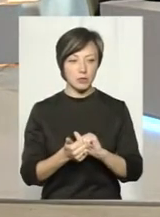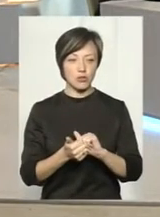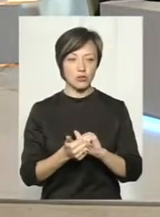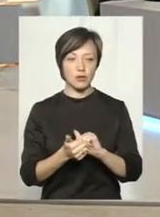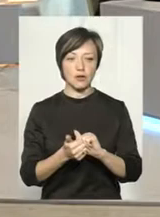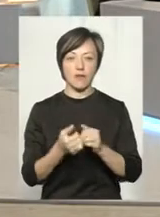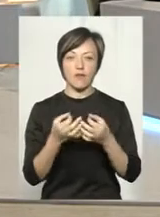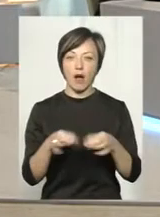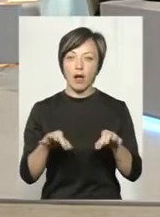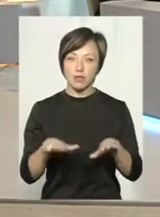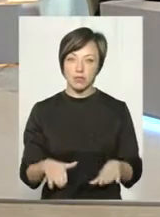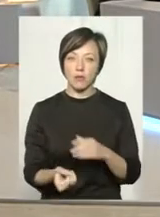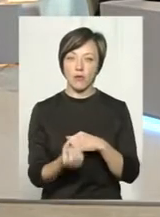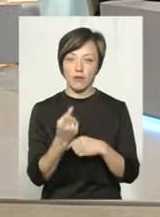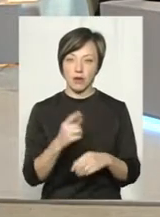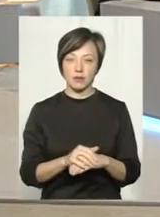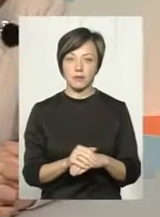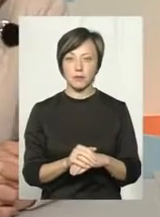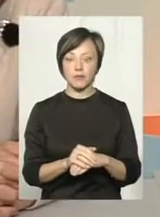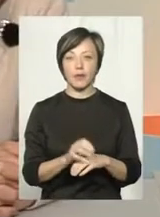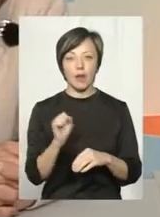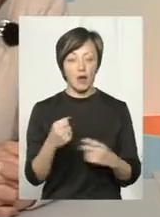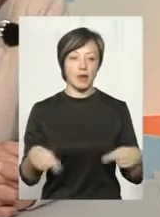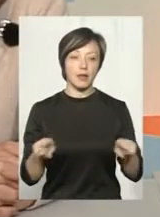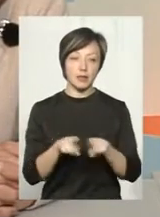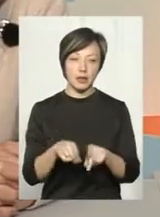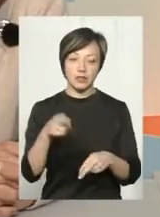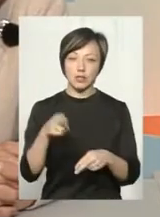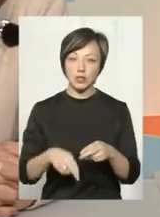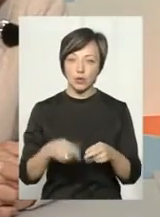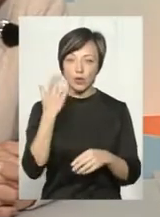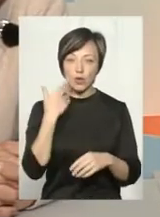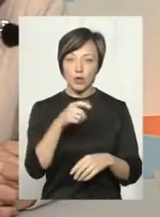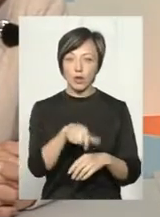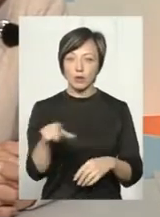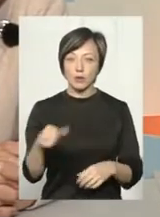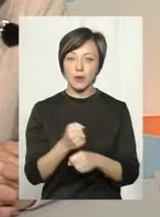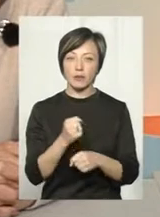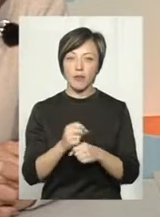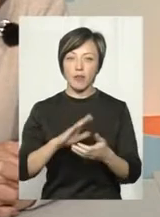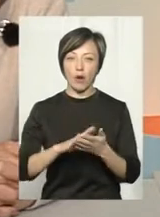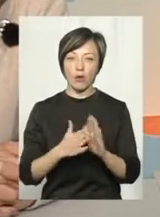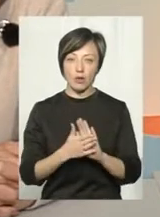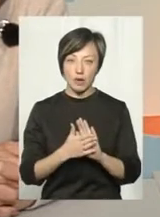вакансія з'являється. А так, закінчення, коли люди працюють на контрактах, то